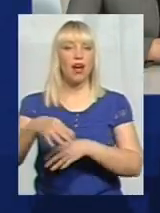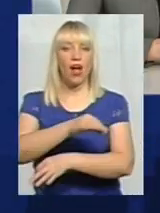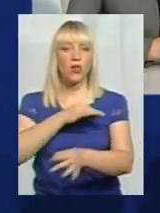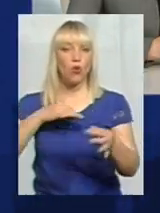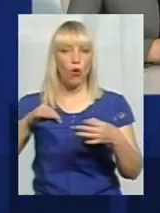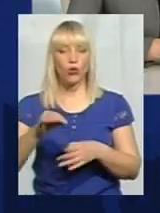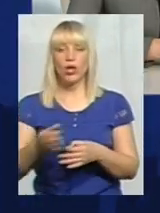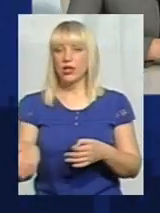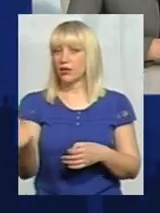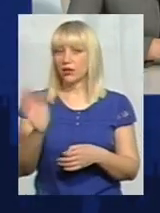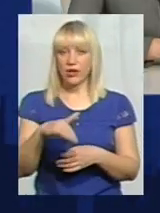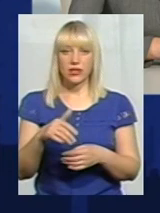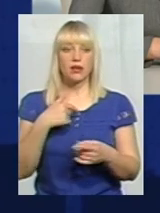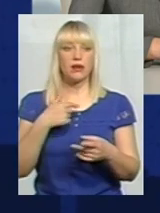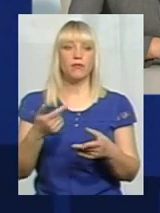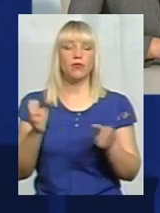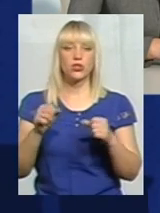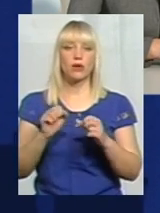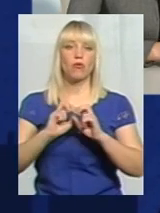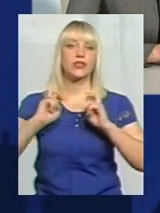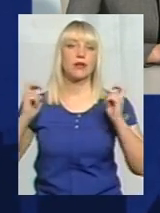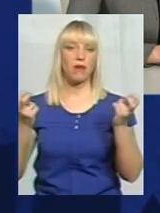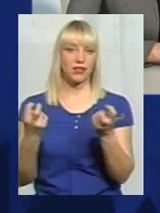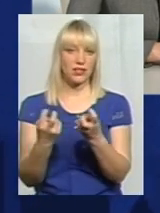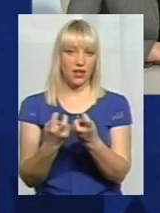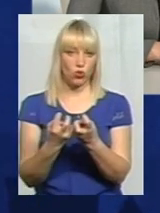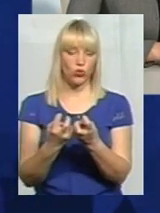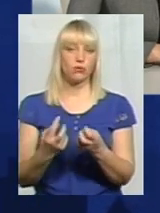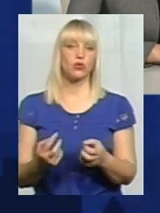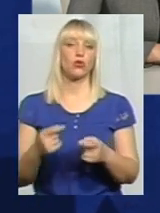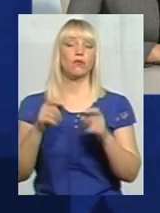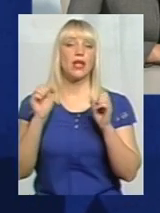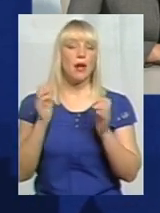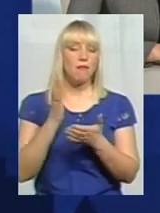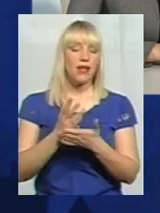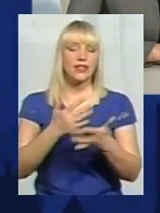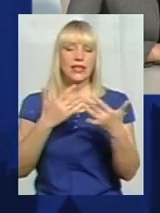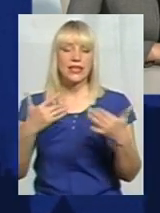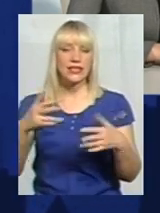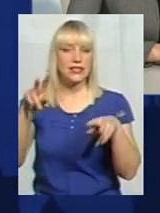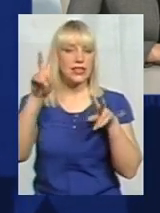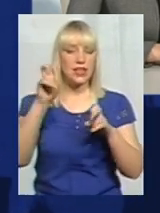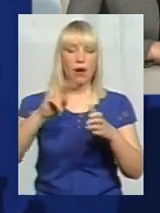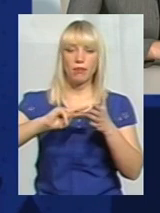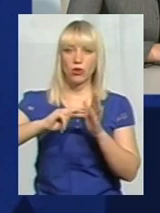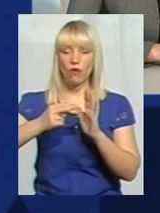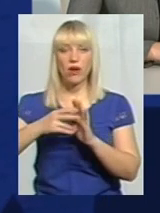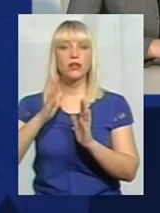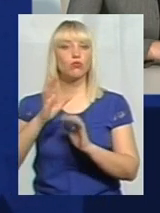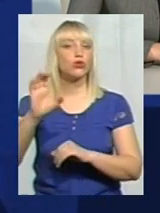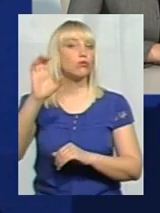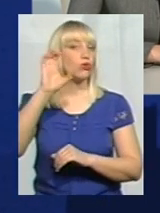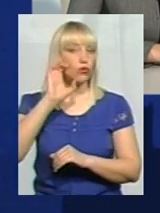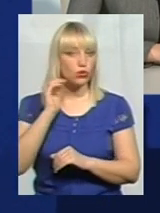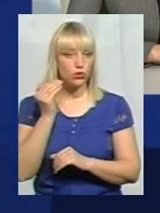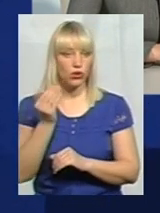заходьте, можемо зібратися за круглим столом, мати різні теми, планувати, і, звичайно, будемо дослухатися, тому що